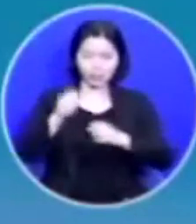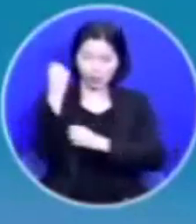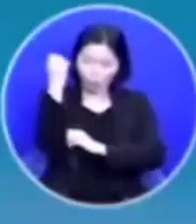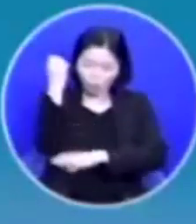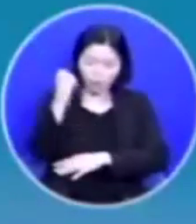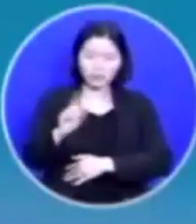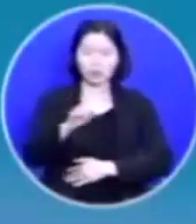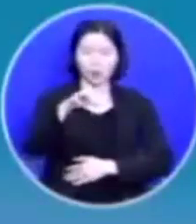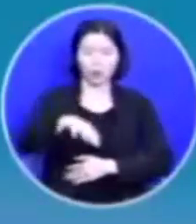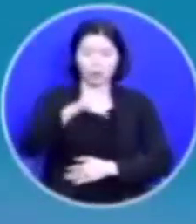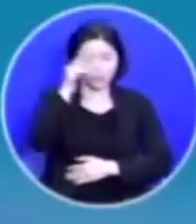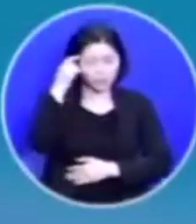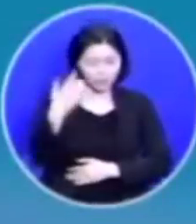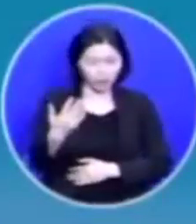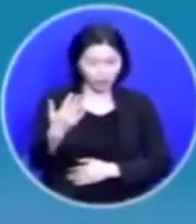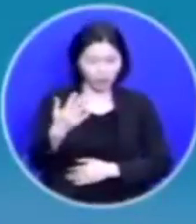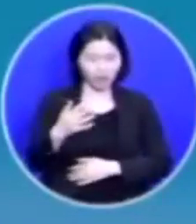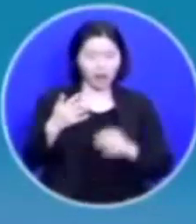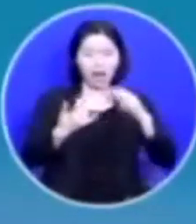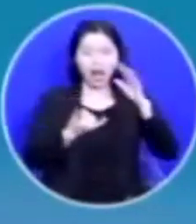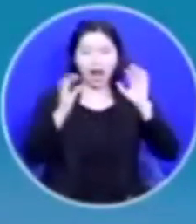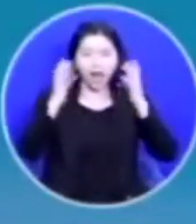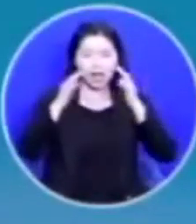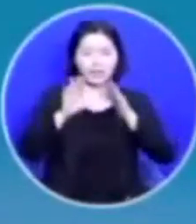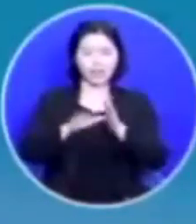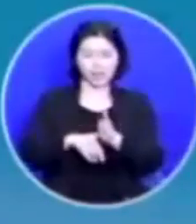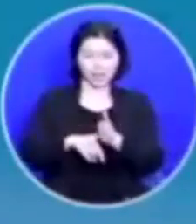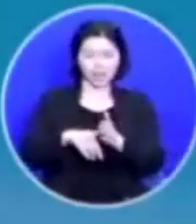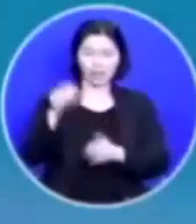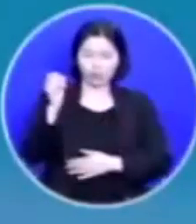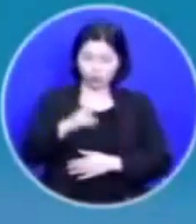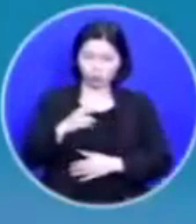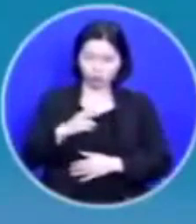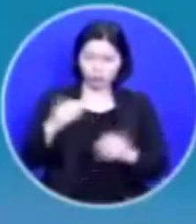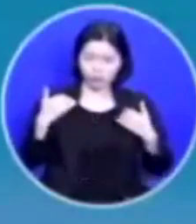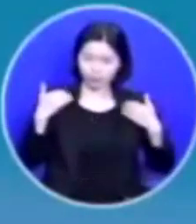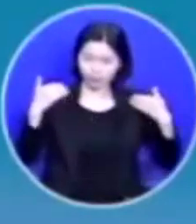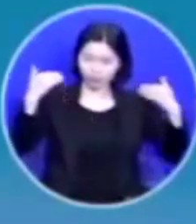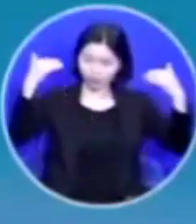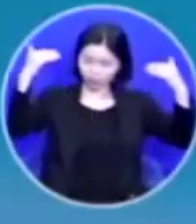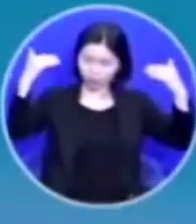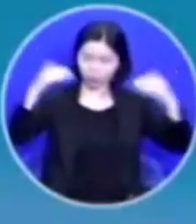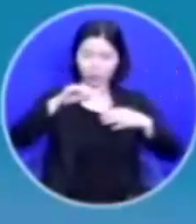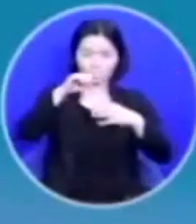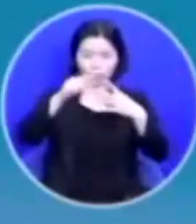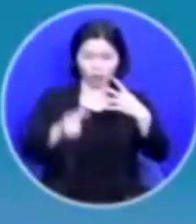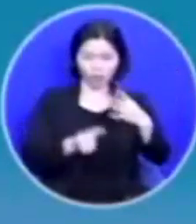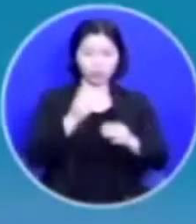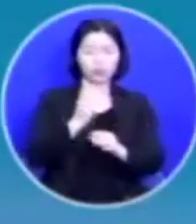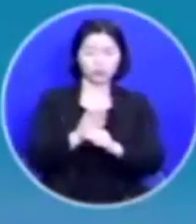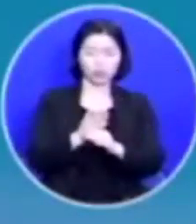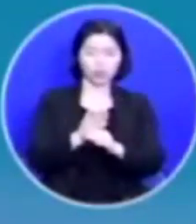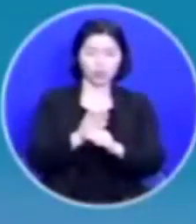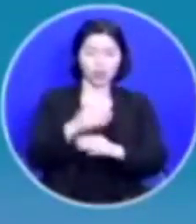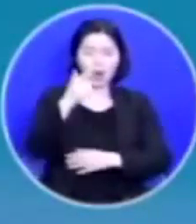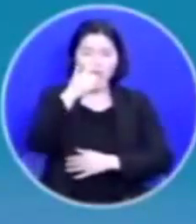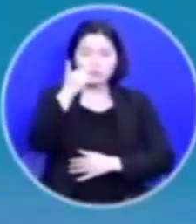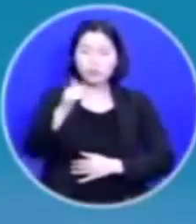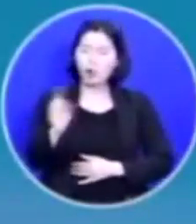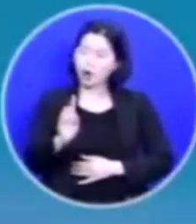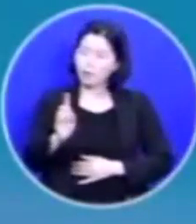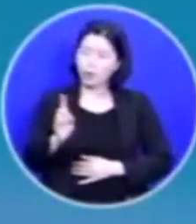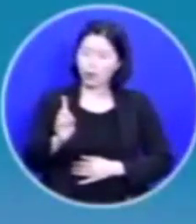어릴 때 또는 우리가 이렇게 성장해가는 과정에서 부모가 뭔가